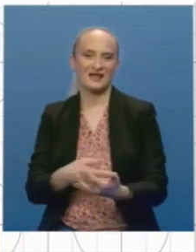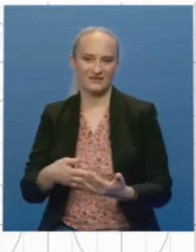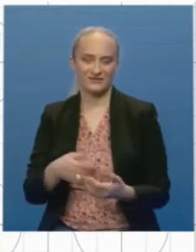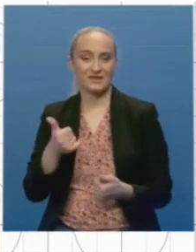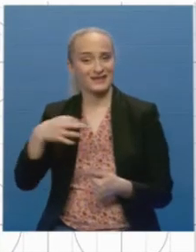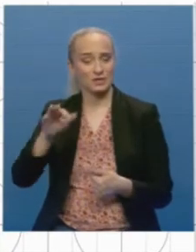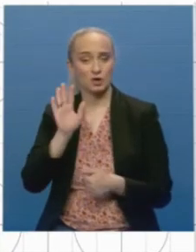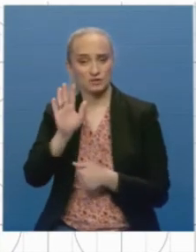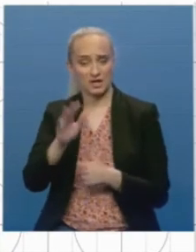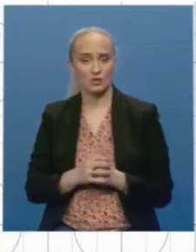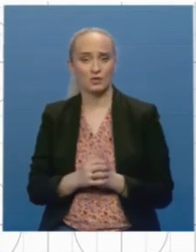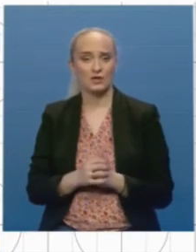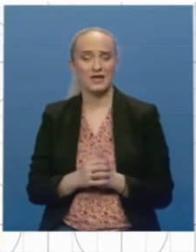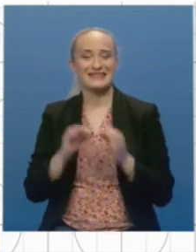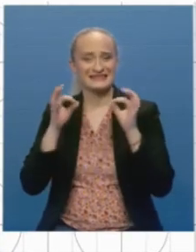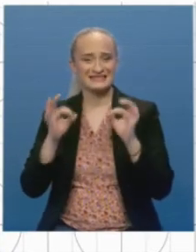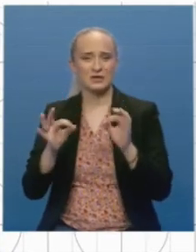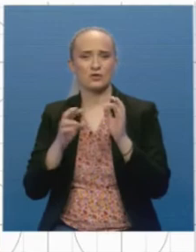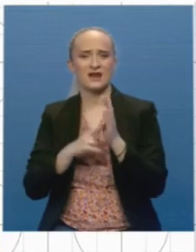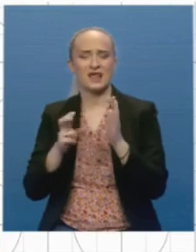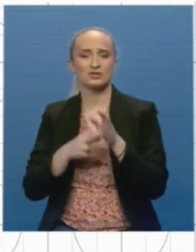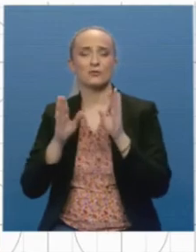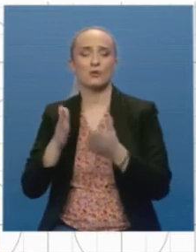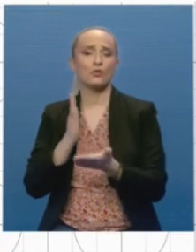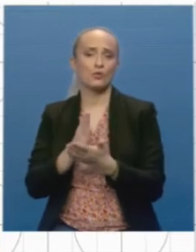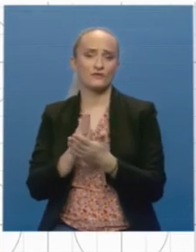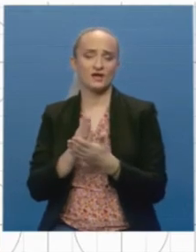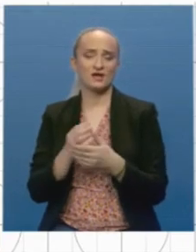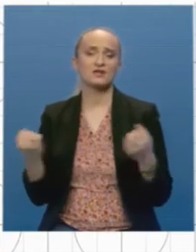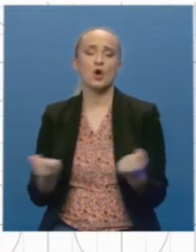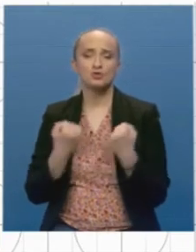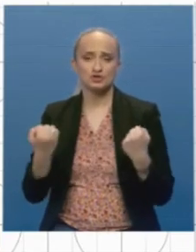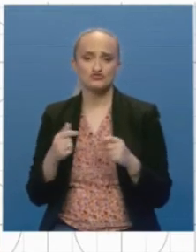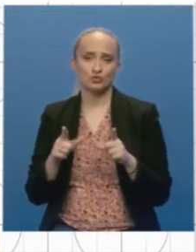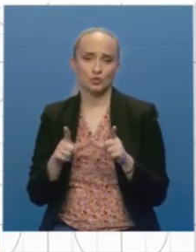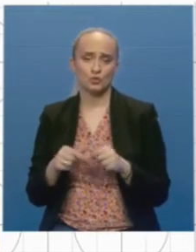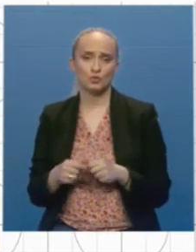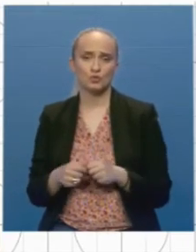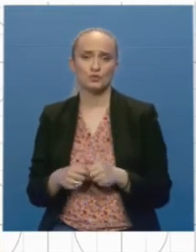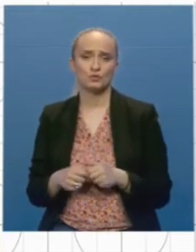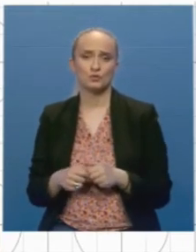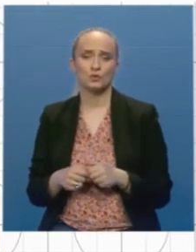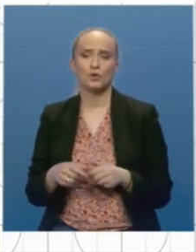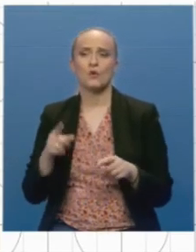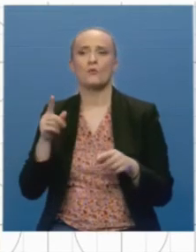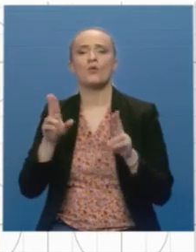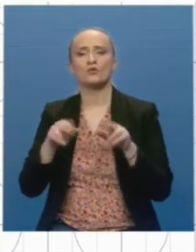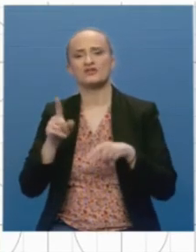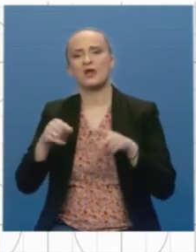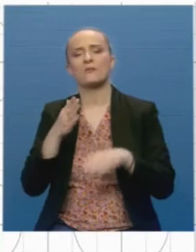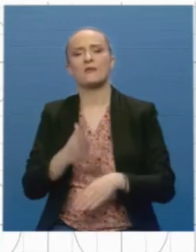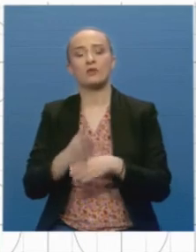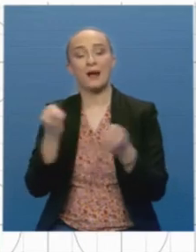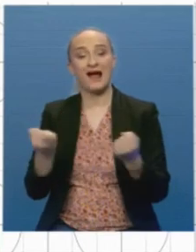jedino tako na siguran način mogu uvijek da učestvuju u mogućnosti da nekom je pomogao.